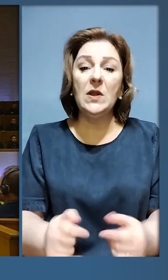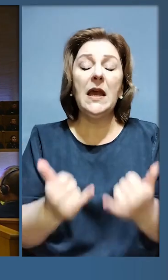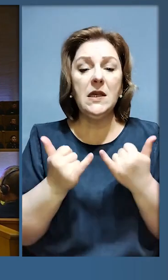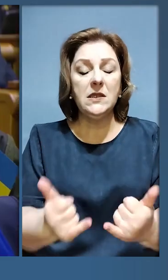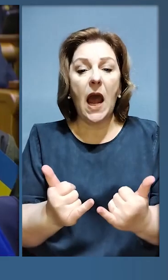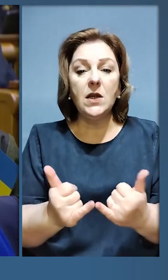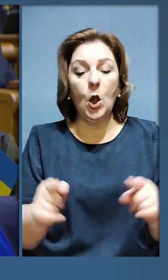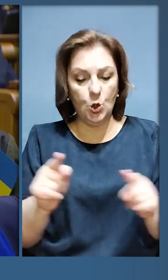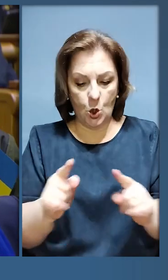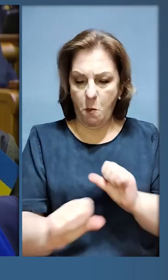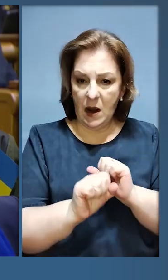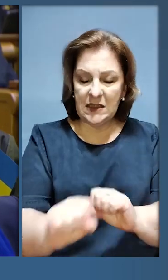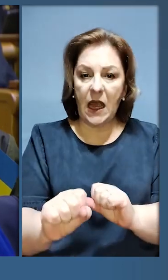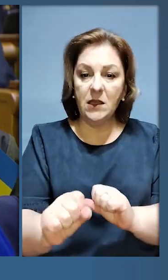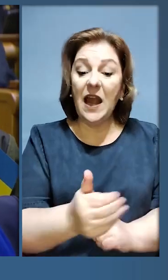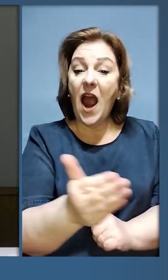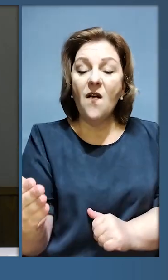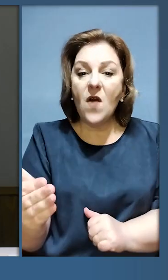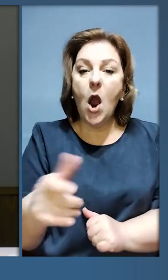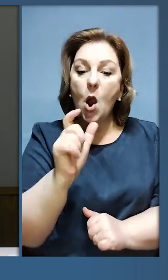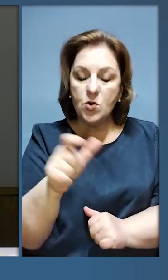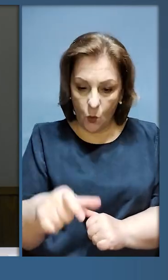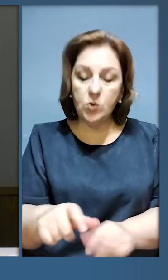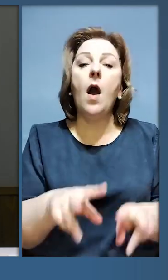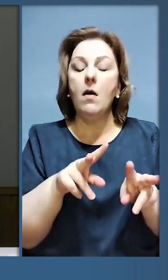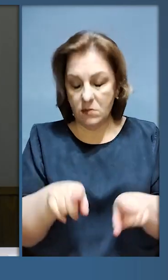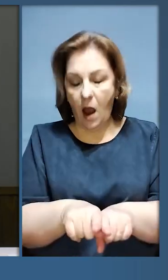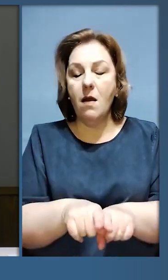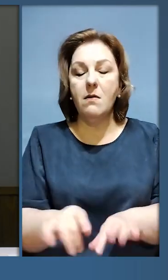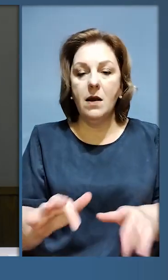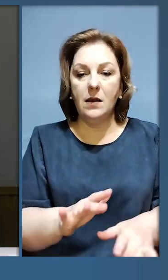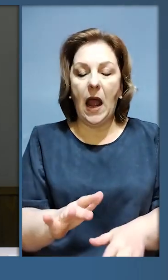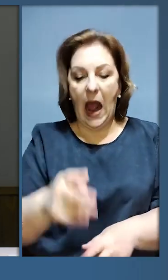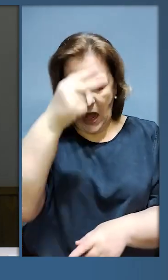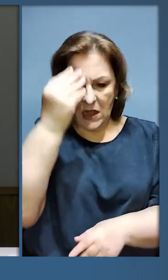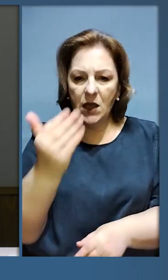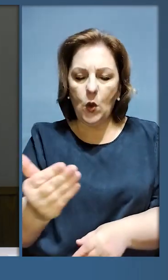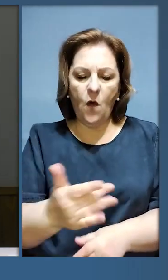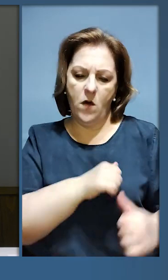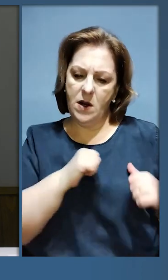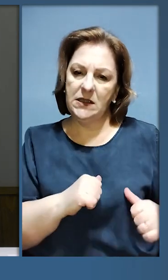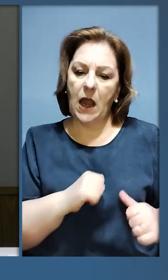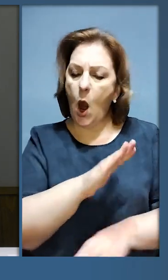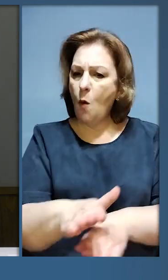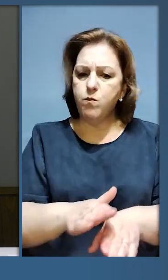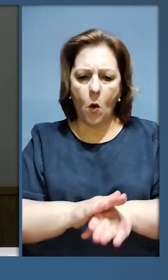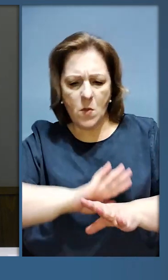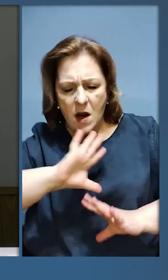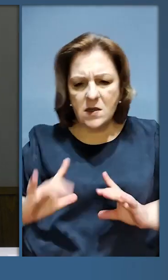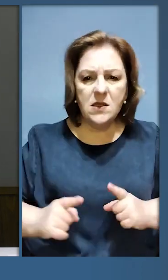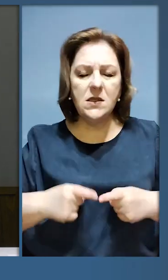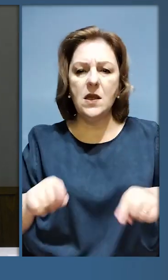діяти тут, діяти зараз, щоб захиститись. Ваші люди так і діяли. Литовські серця